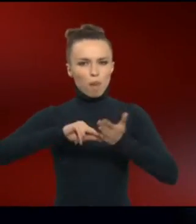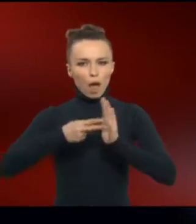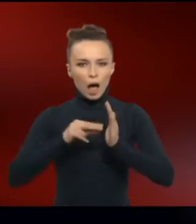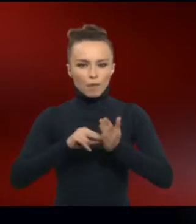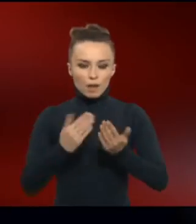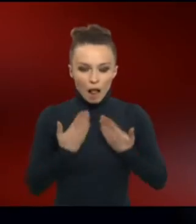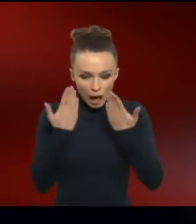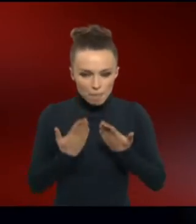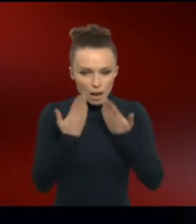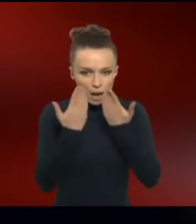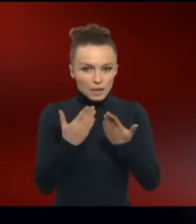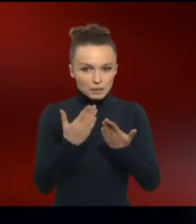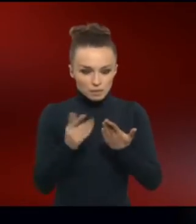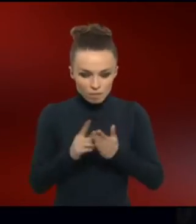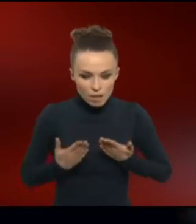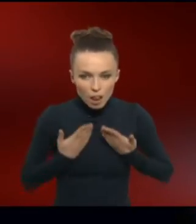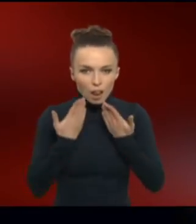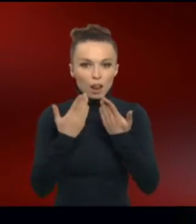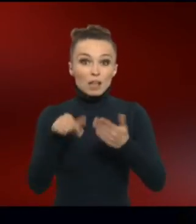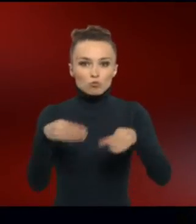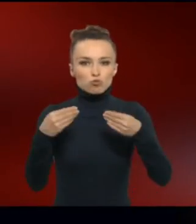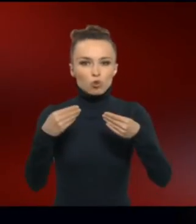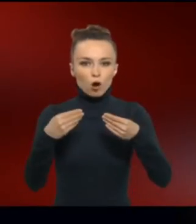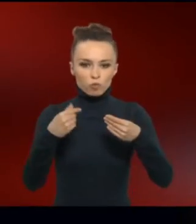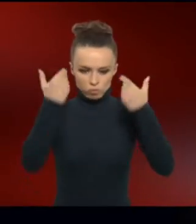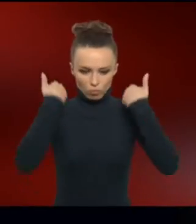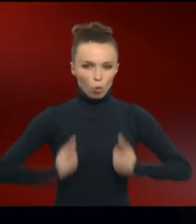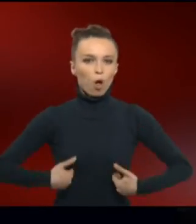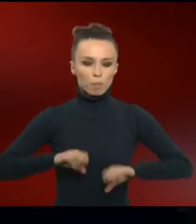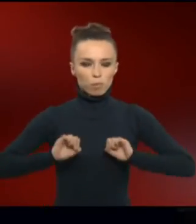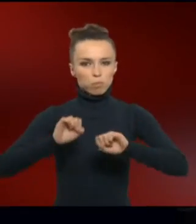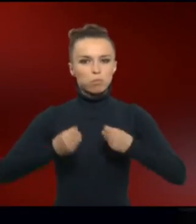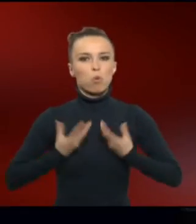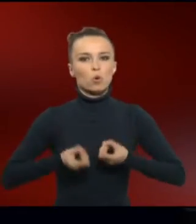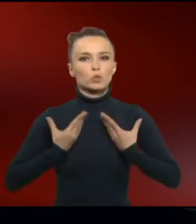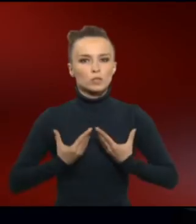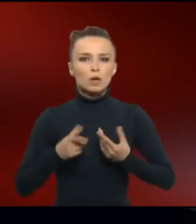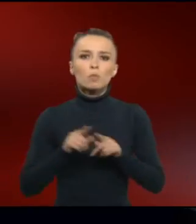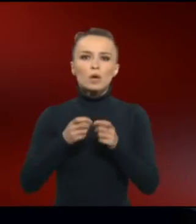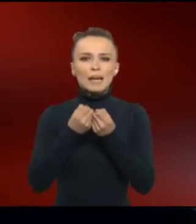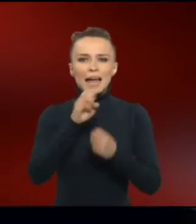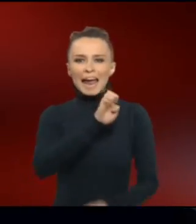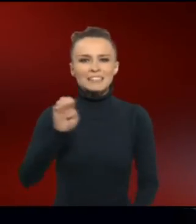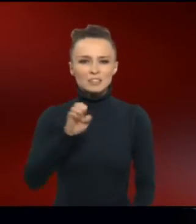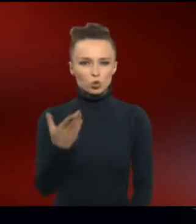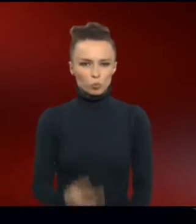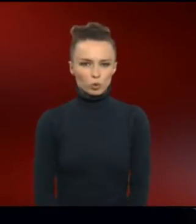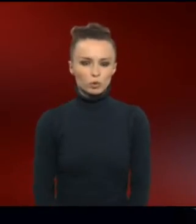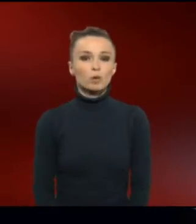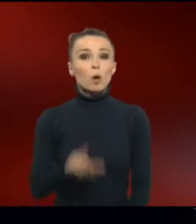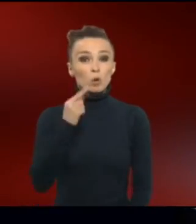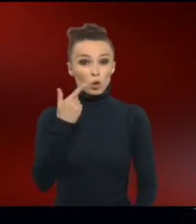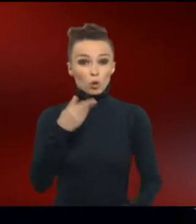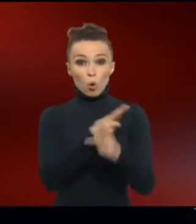abgelesen. nach dem Plan werden viele Stoffe im Körper produziert. Zum Beispiel Enzyme. Wenn ein Chromosom